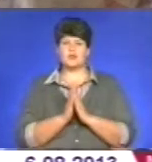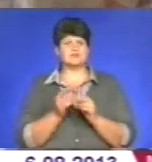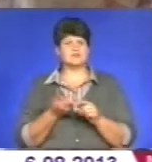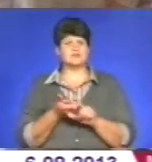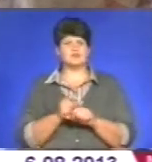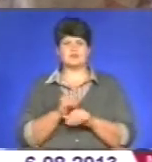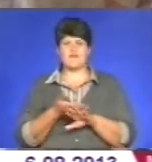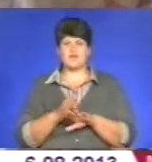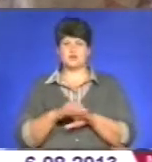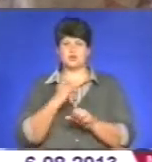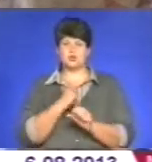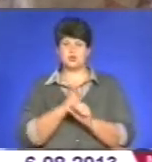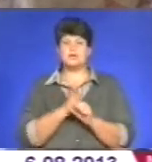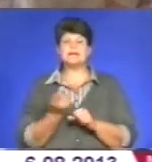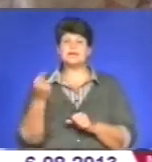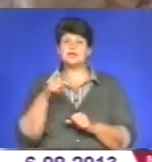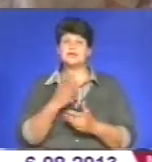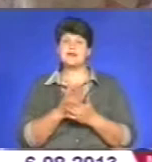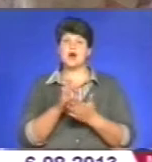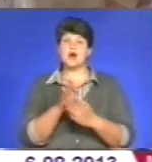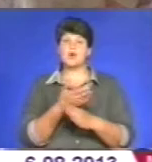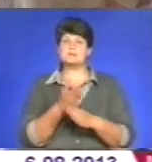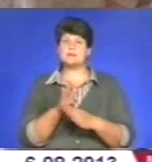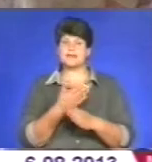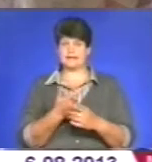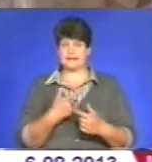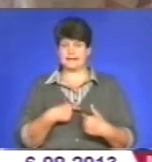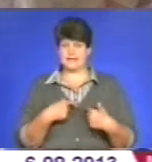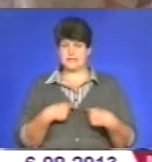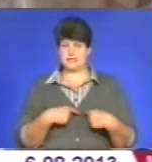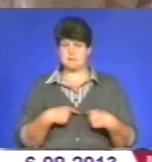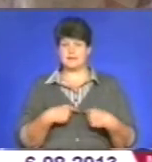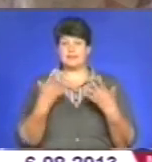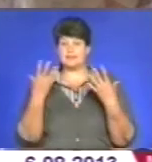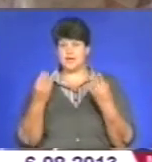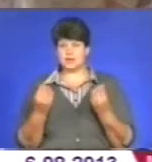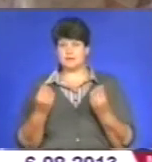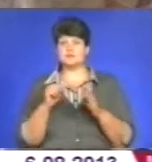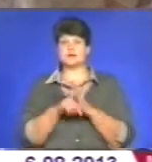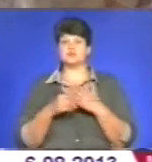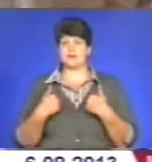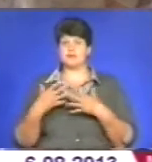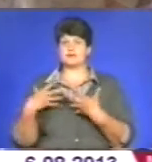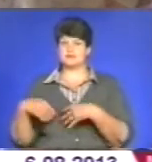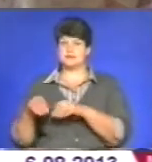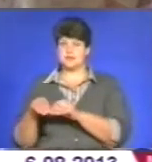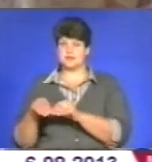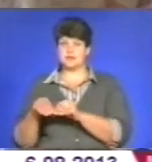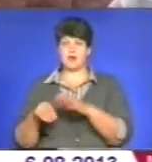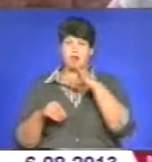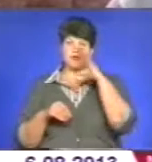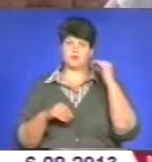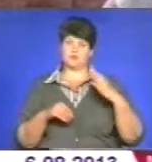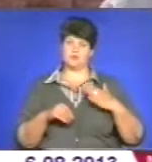зробити. І тоді я розпреділила для себе. День, значить, я сімейна, а ніч моя.